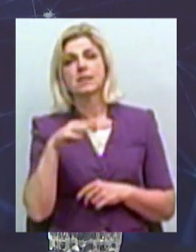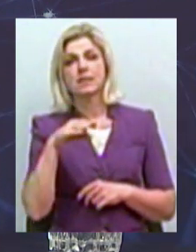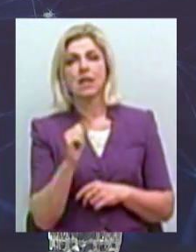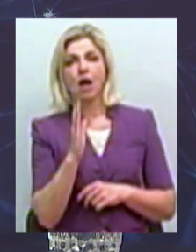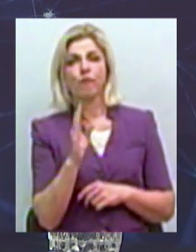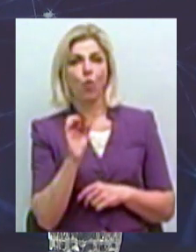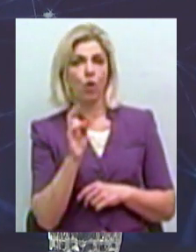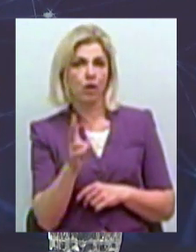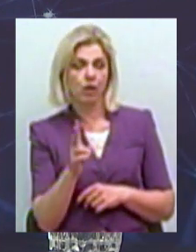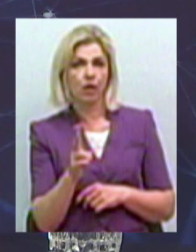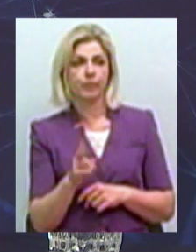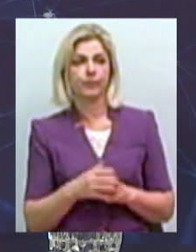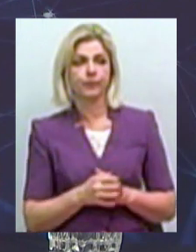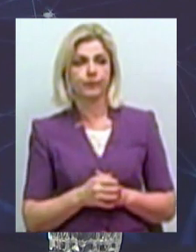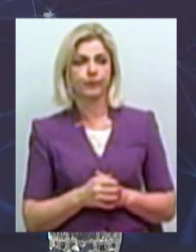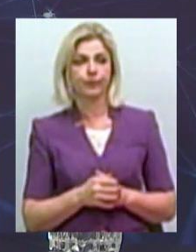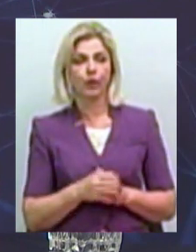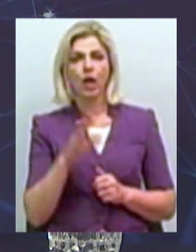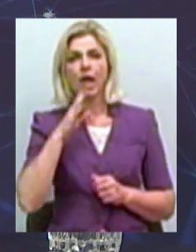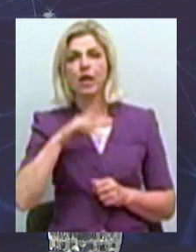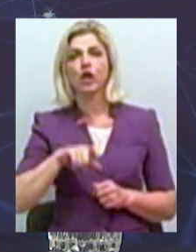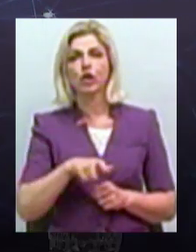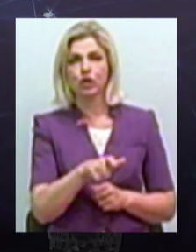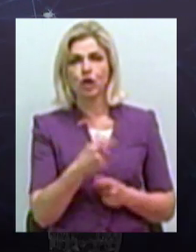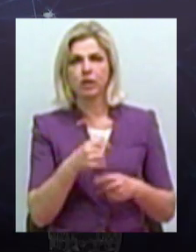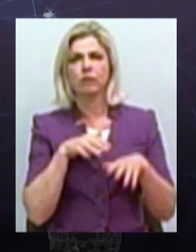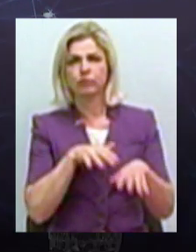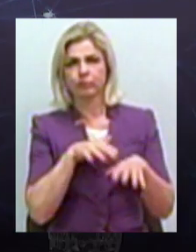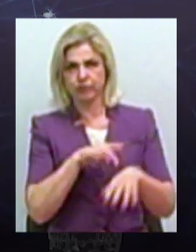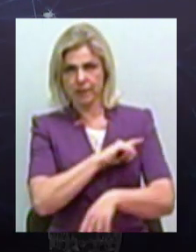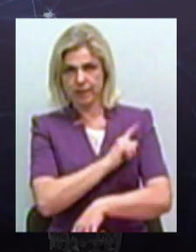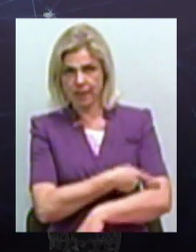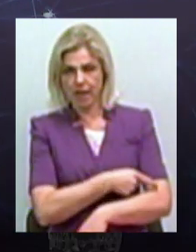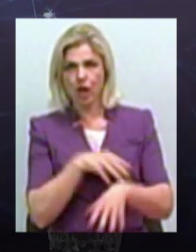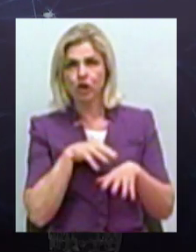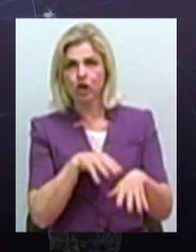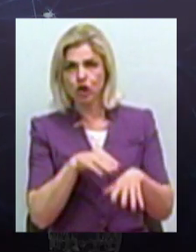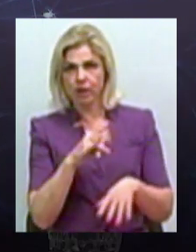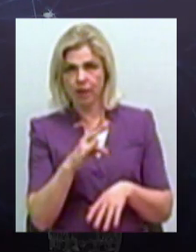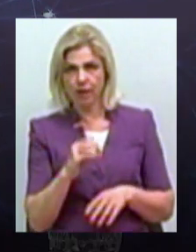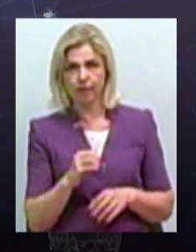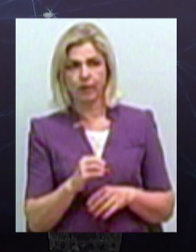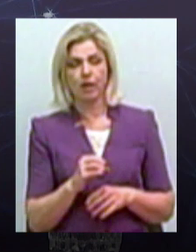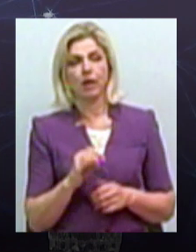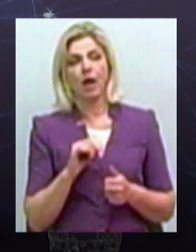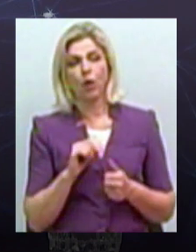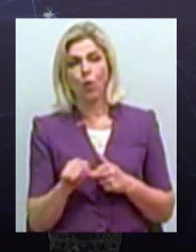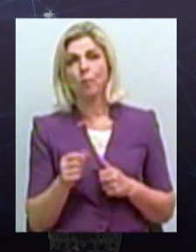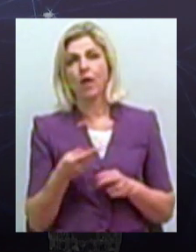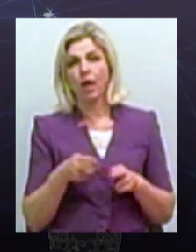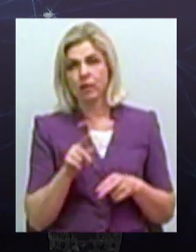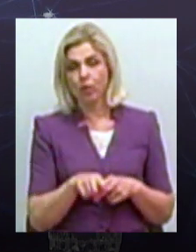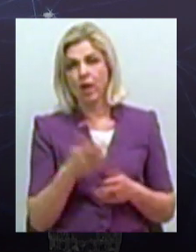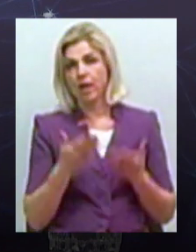швидкі річки з непередбачуваним течією. Крім того, якщо